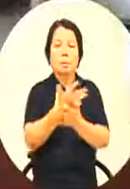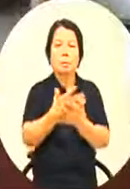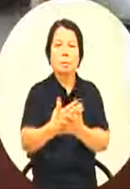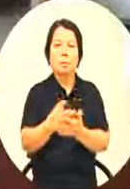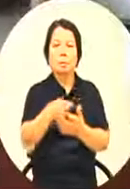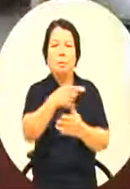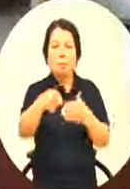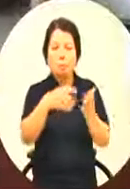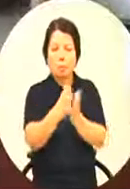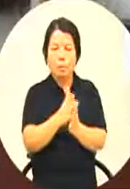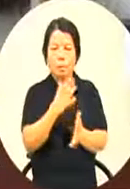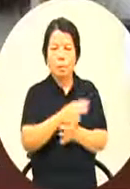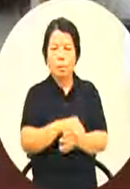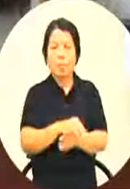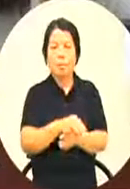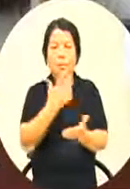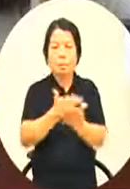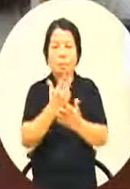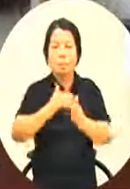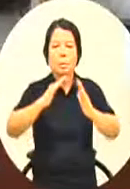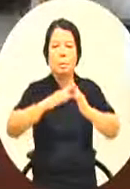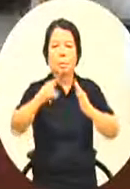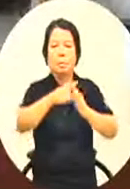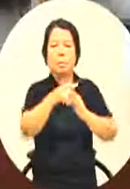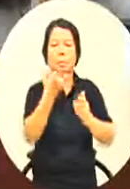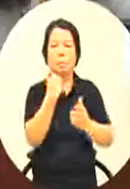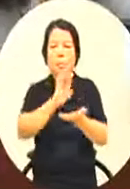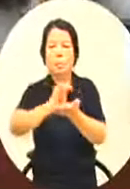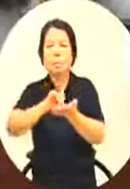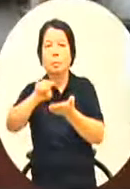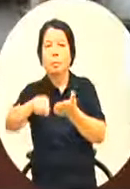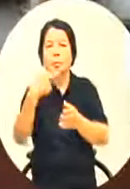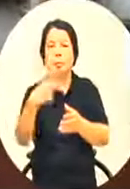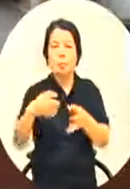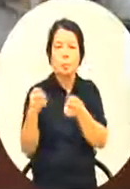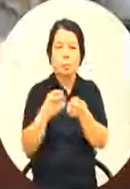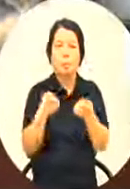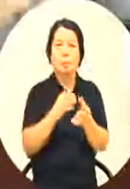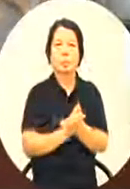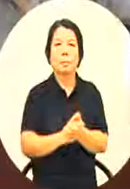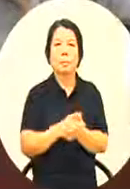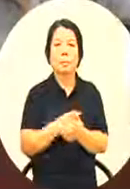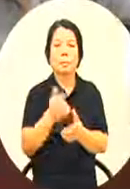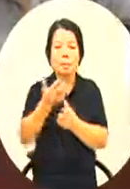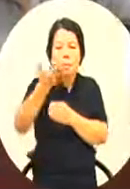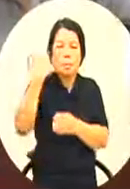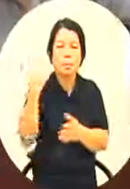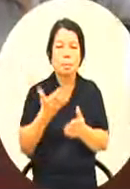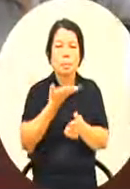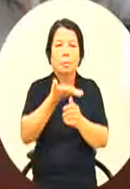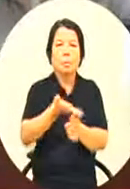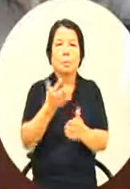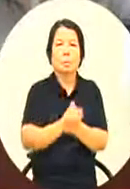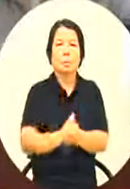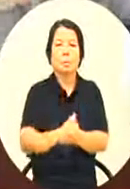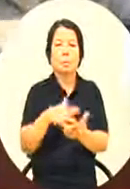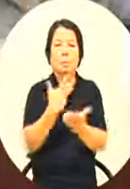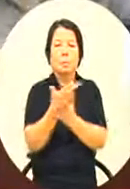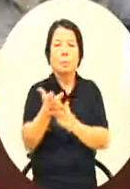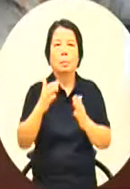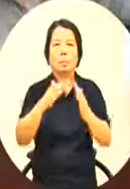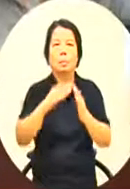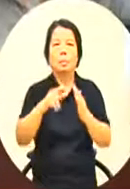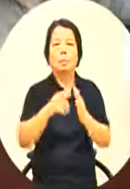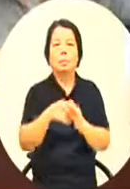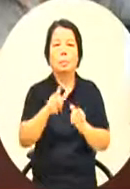一个材料那个其实我们可以可以再讨论因为其实我们以往给艺术家创作的材料